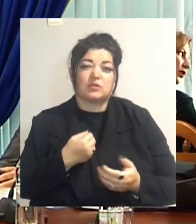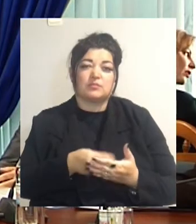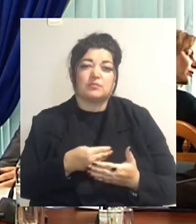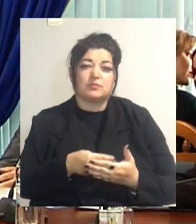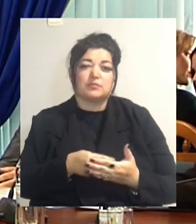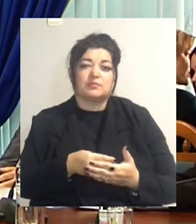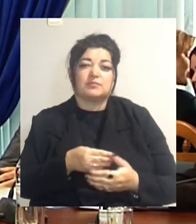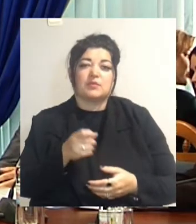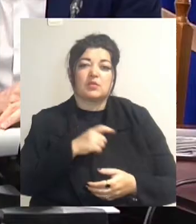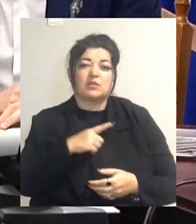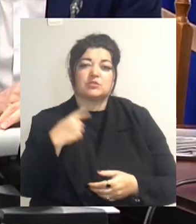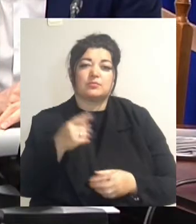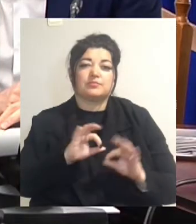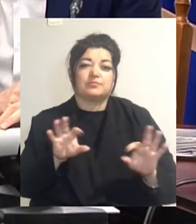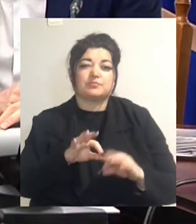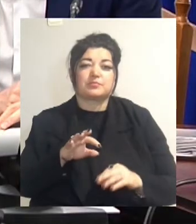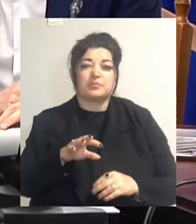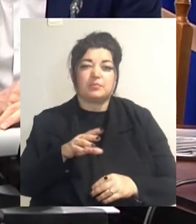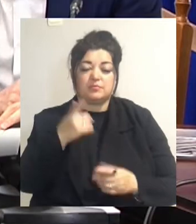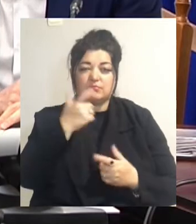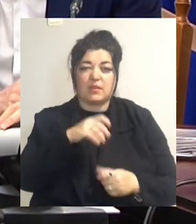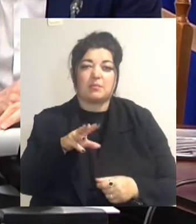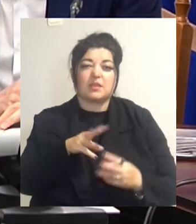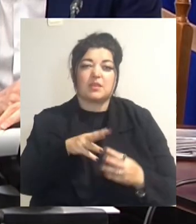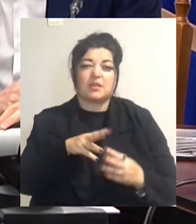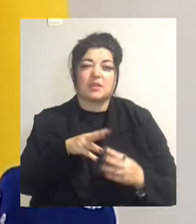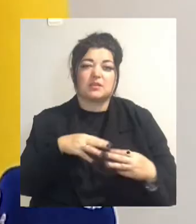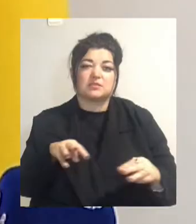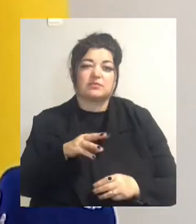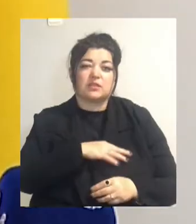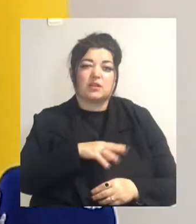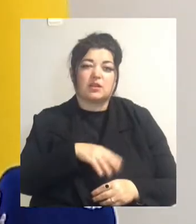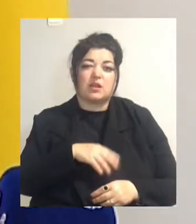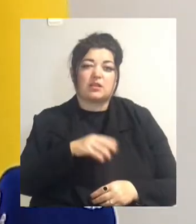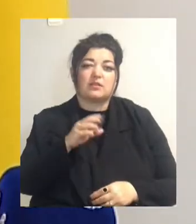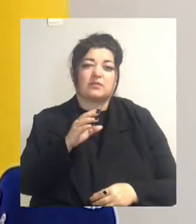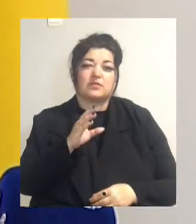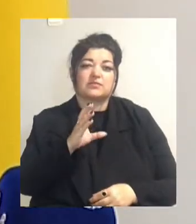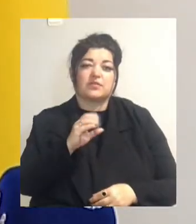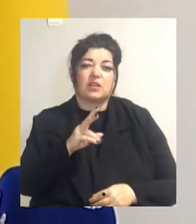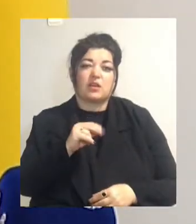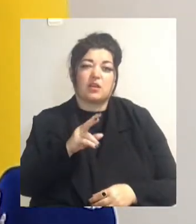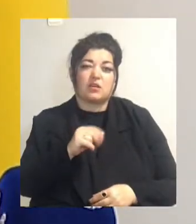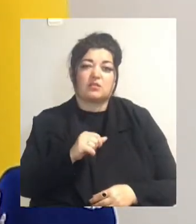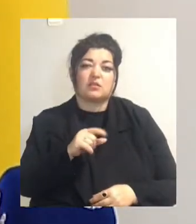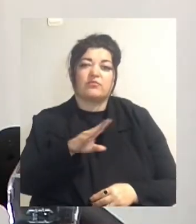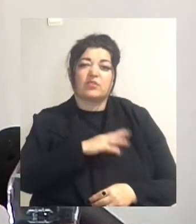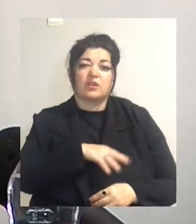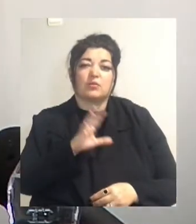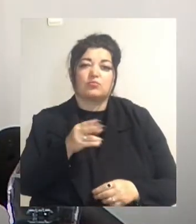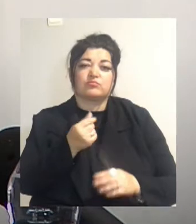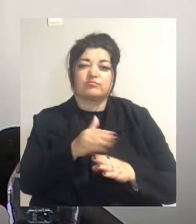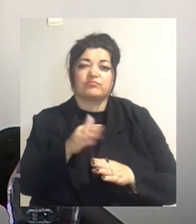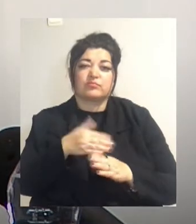заявила міністрка у справах ветеранів АТО Оксана Коляда. Також вона зазначила, всім іншим військовим ветеранам надаватимуть можливість іпотеки.